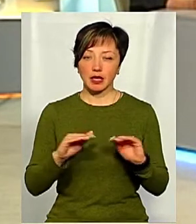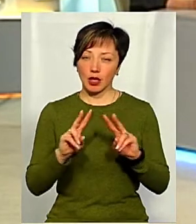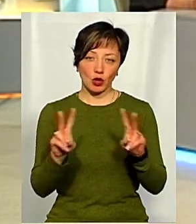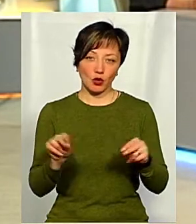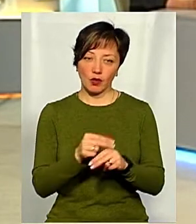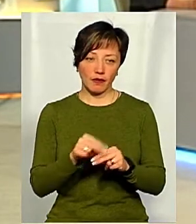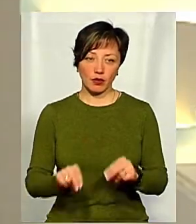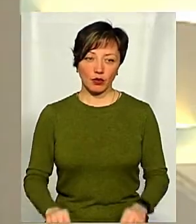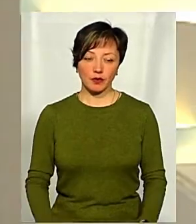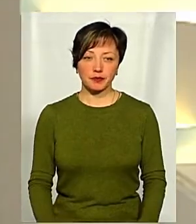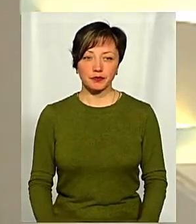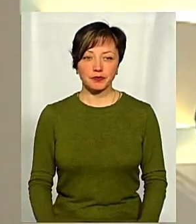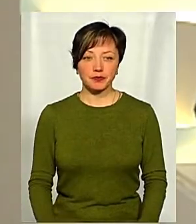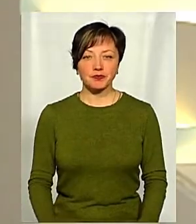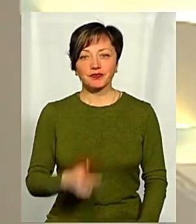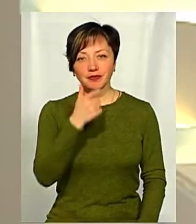ніхто не виховує.